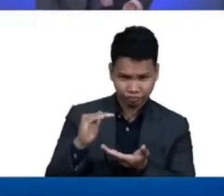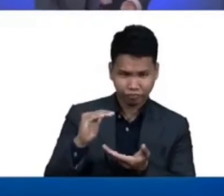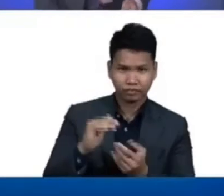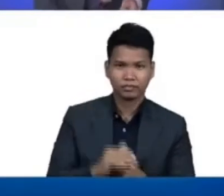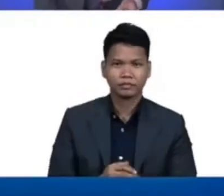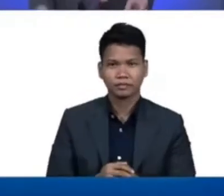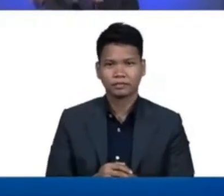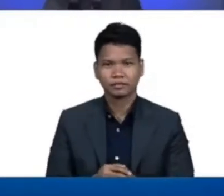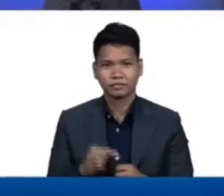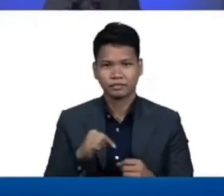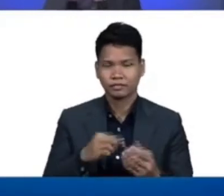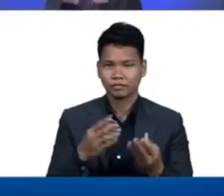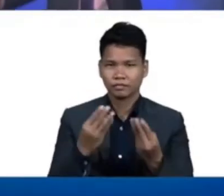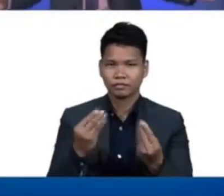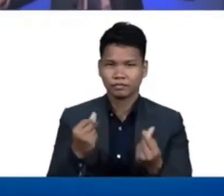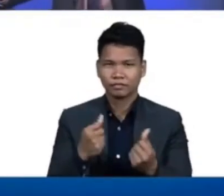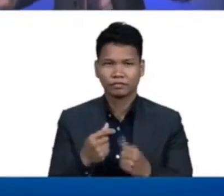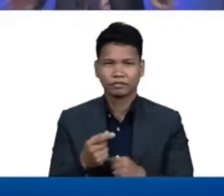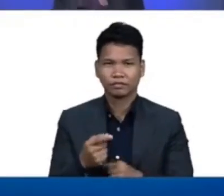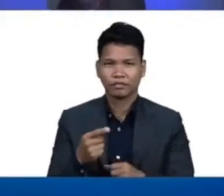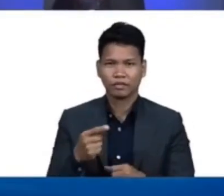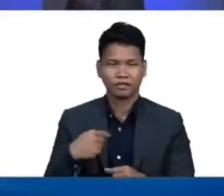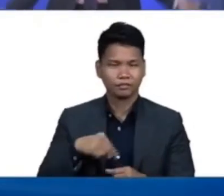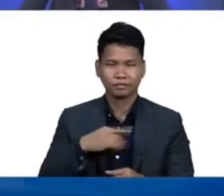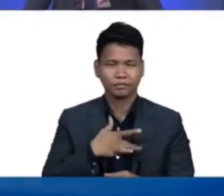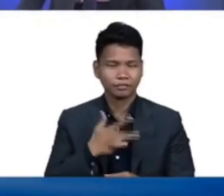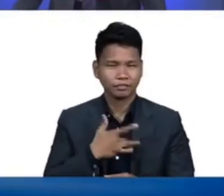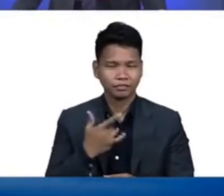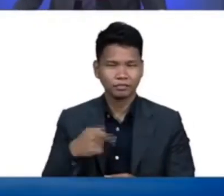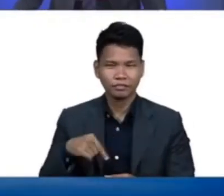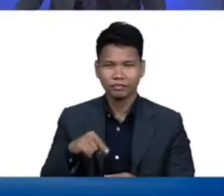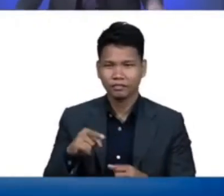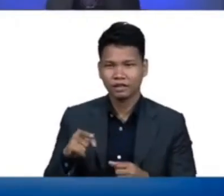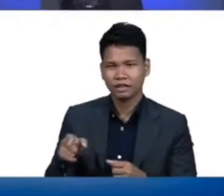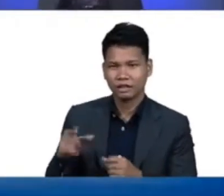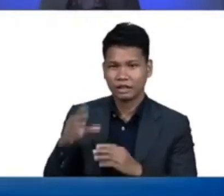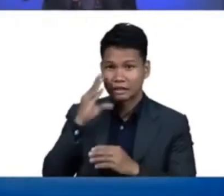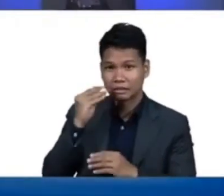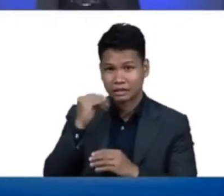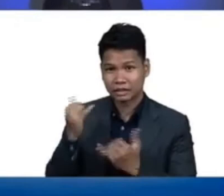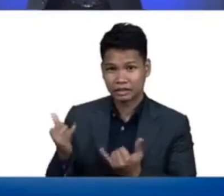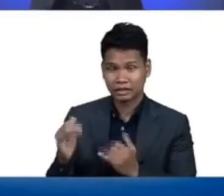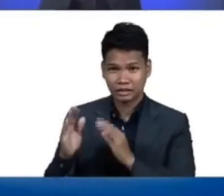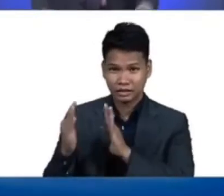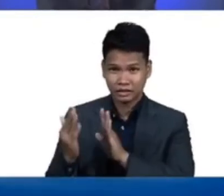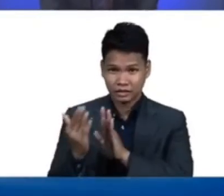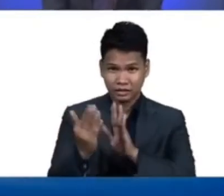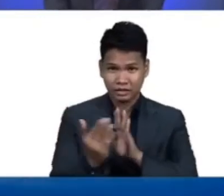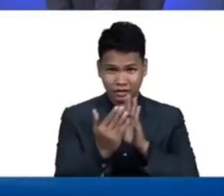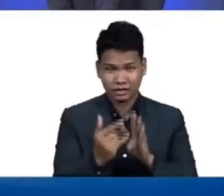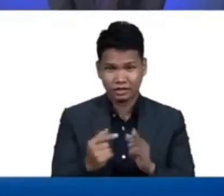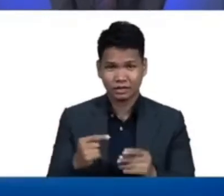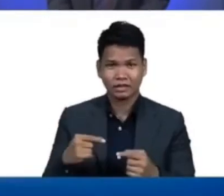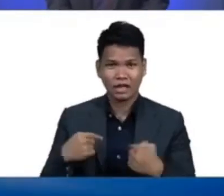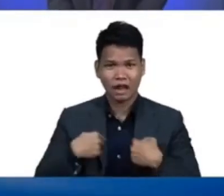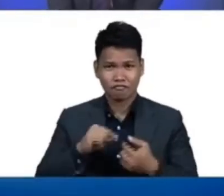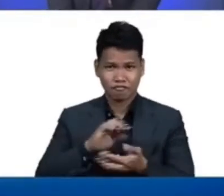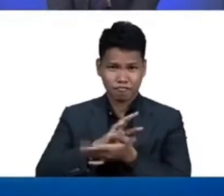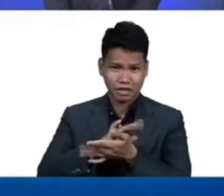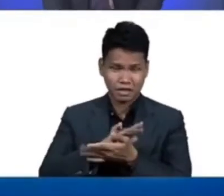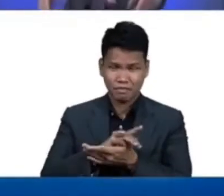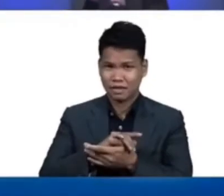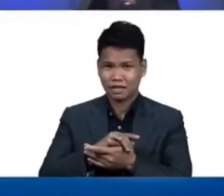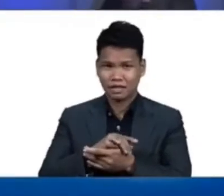solusyon sa mga sakit na nararanasan natin ngayon. Lalong-lalo na po ngayong panahon ng pandemic.